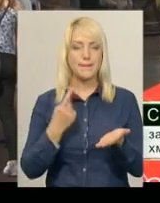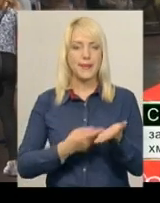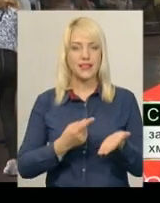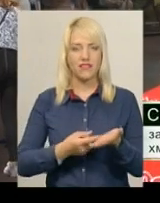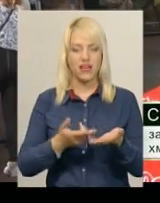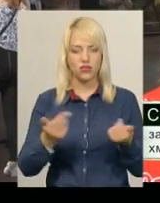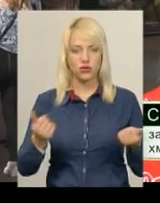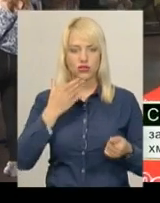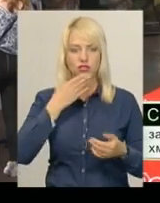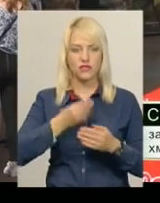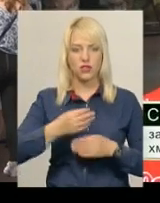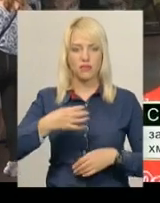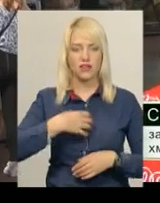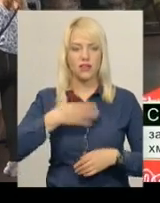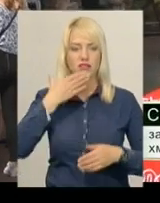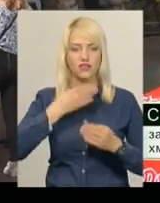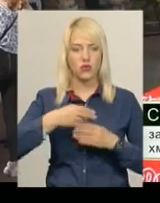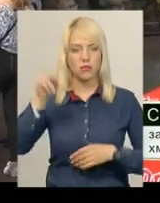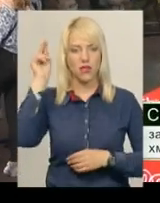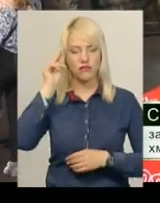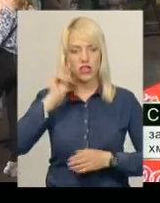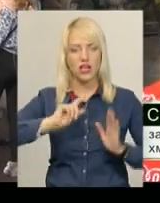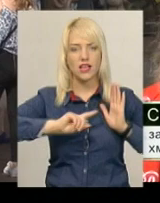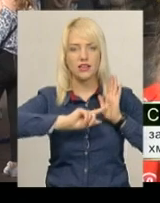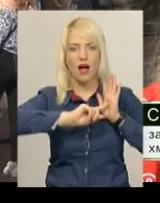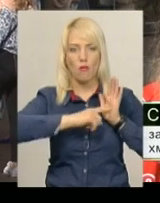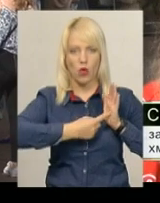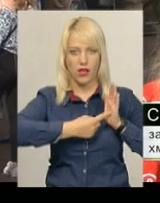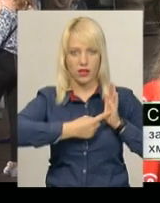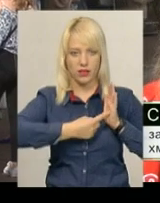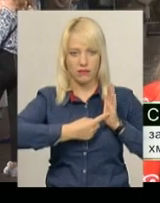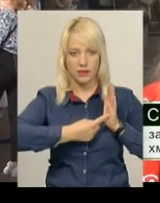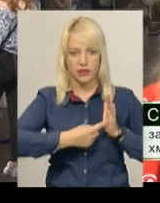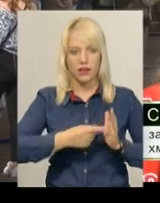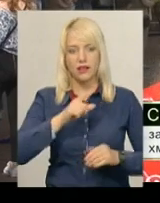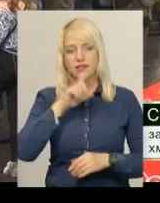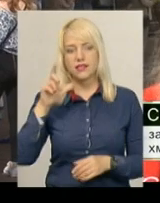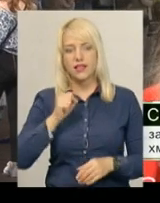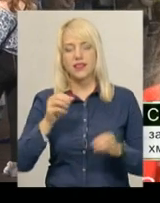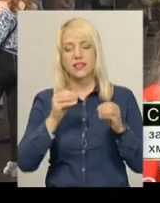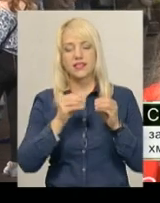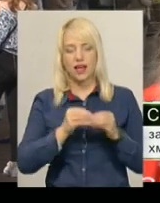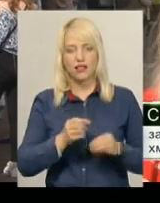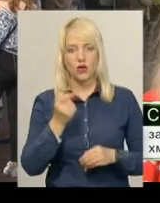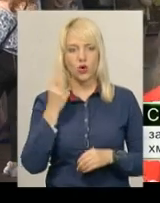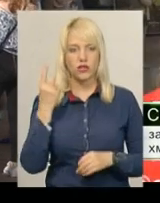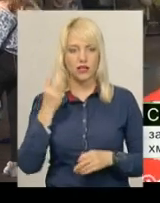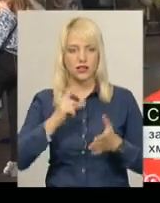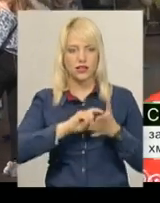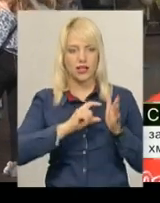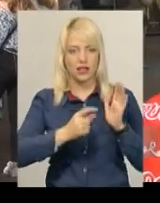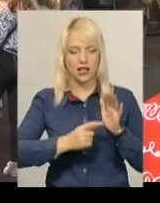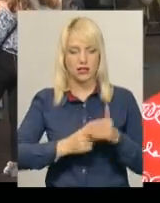медалі своїм навчанням, наполегливим. За 10-11 клас вони